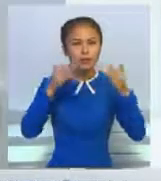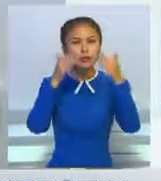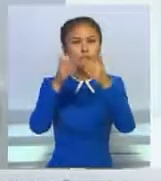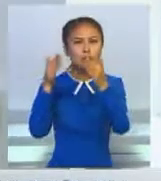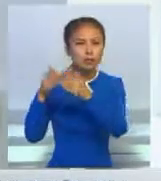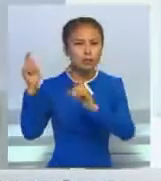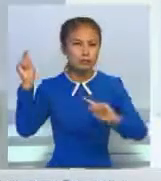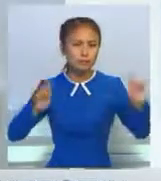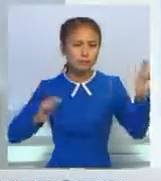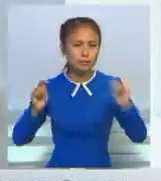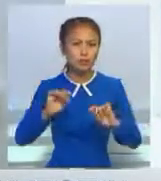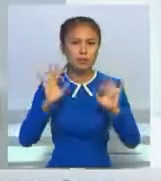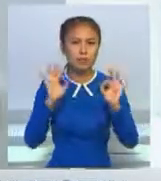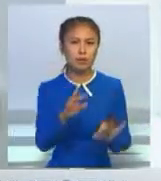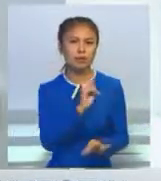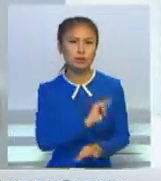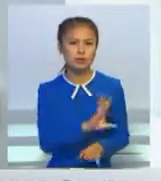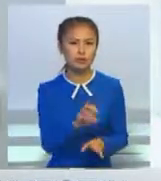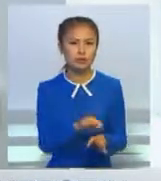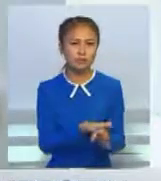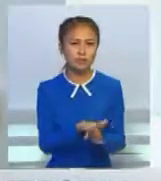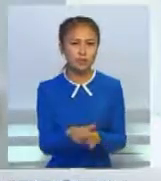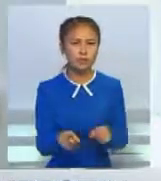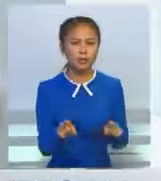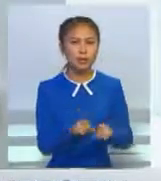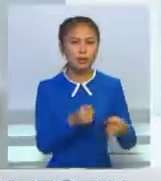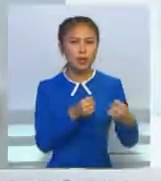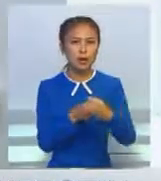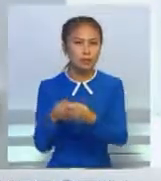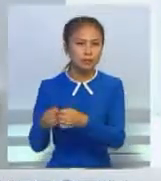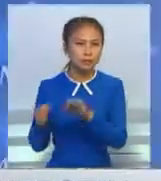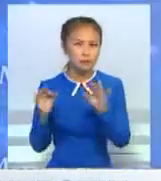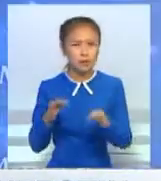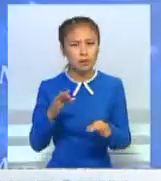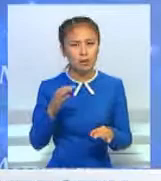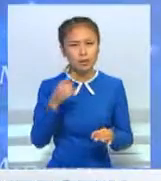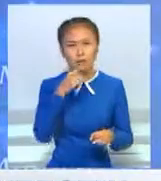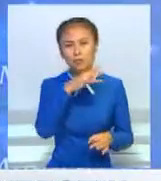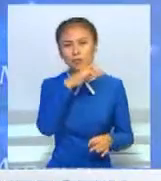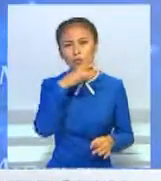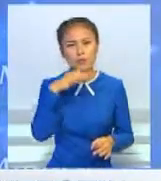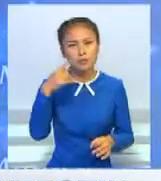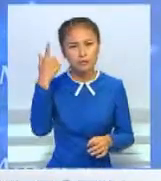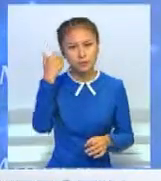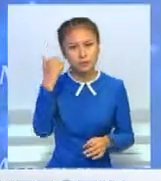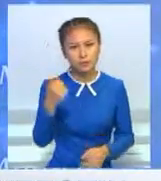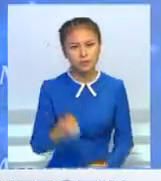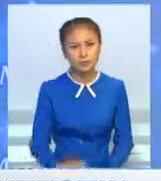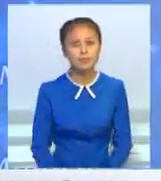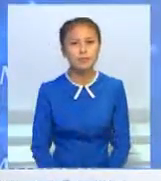-түкпірінде лауазынды қызметтірат қаражатыр. Себебі бәсеке қабілетті көптілді мамандар қашанда сұранысқа е.